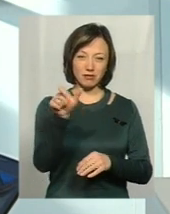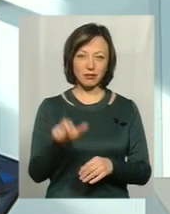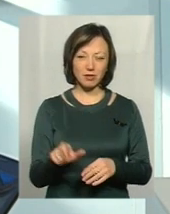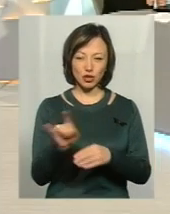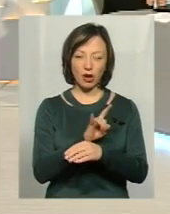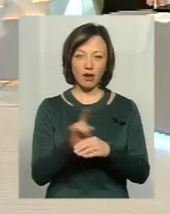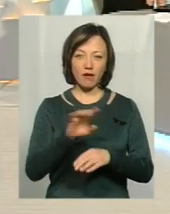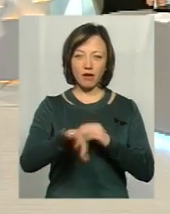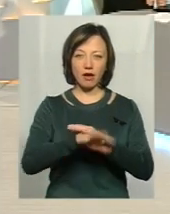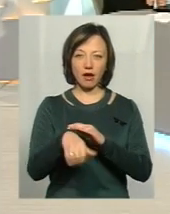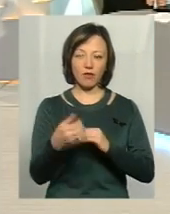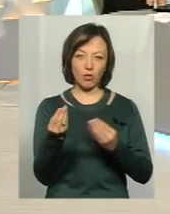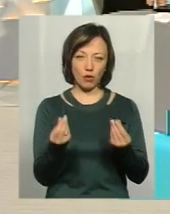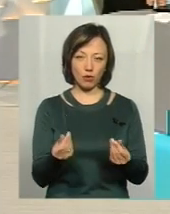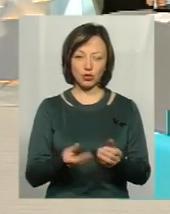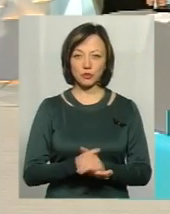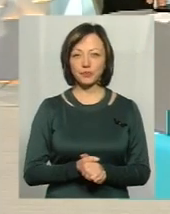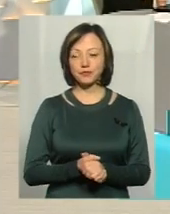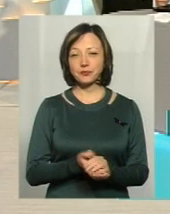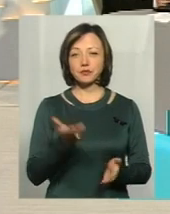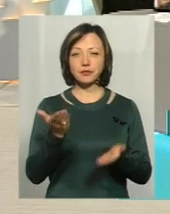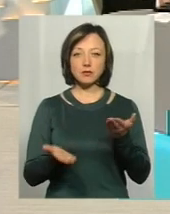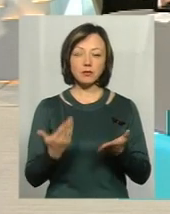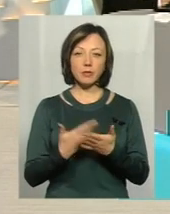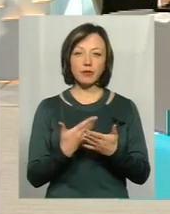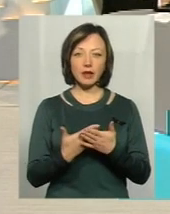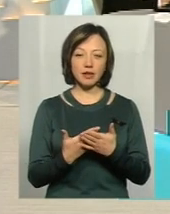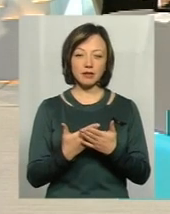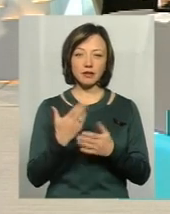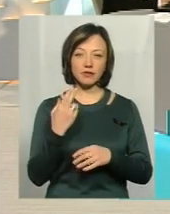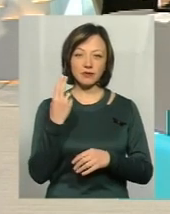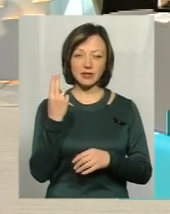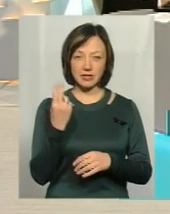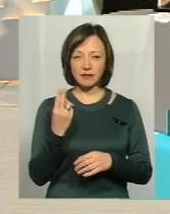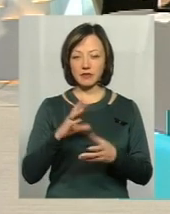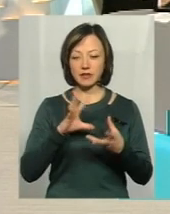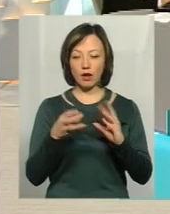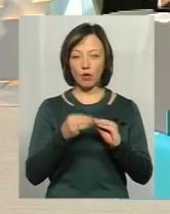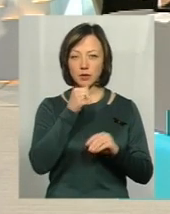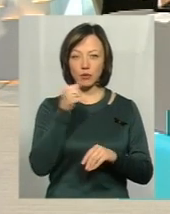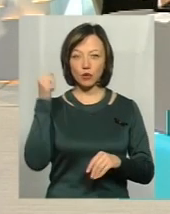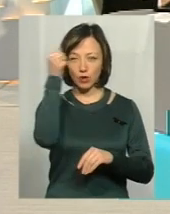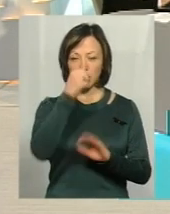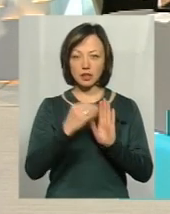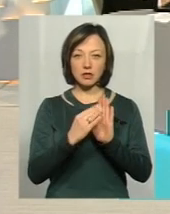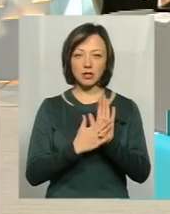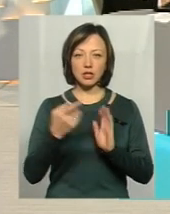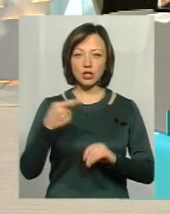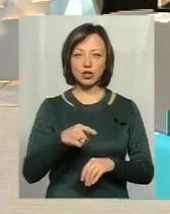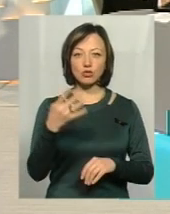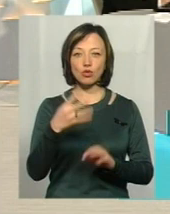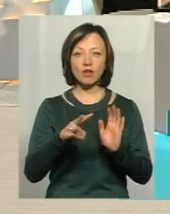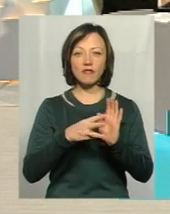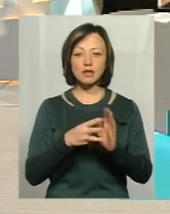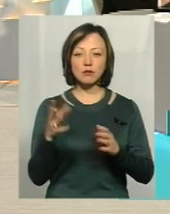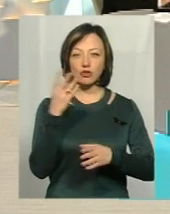який вкрав її гроші. Якщо взяти так у цифрах трошки, то загалом за минулий рік у нас було зареєстровано 1048